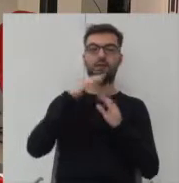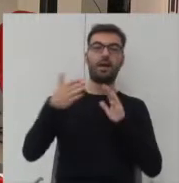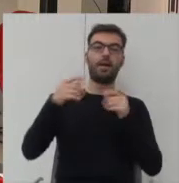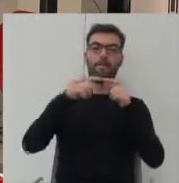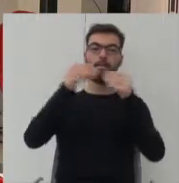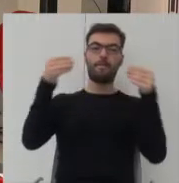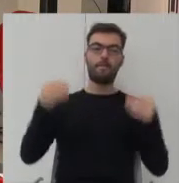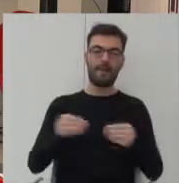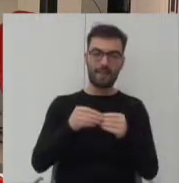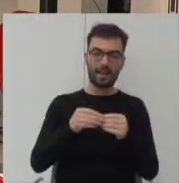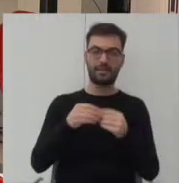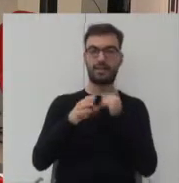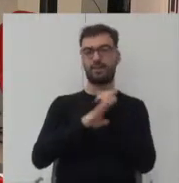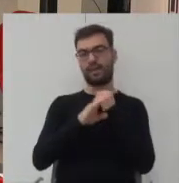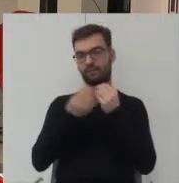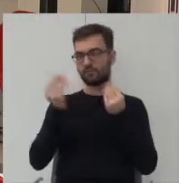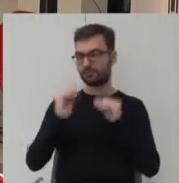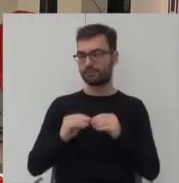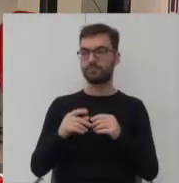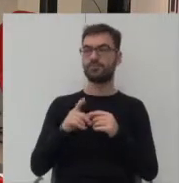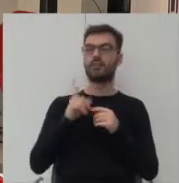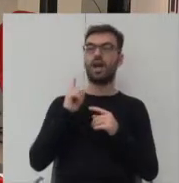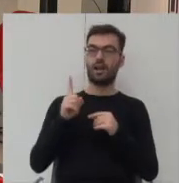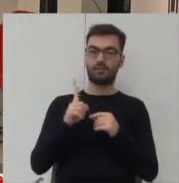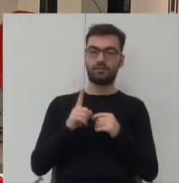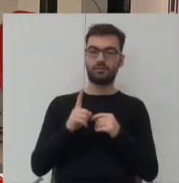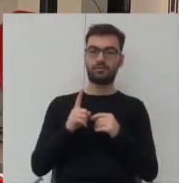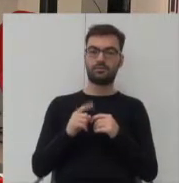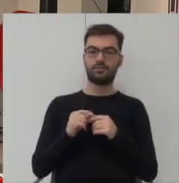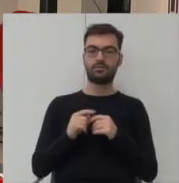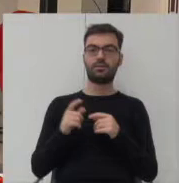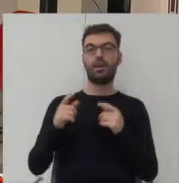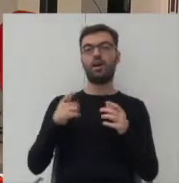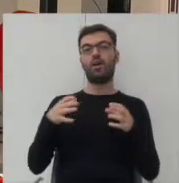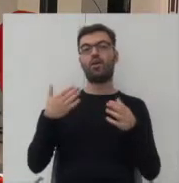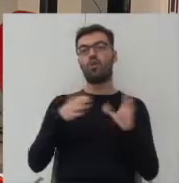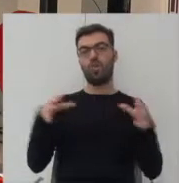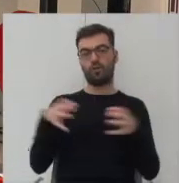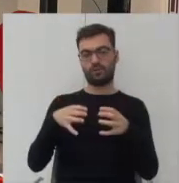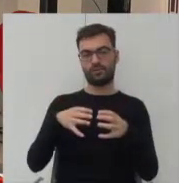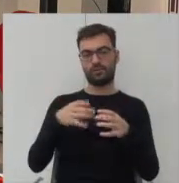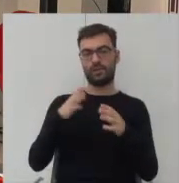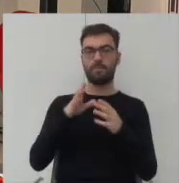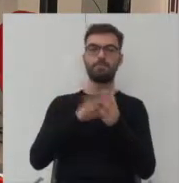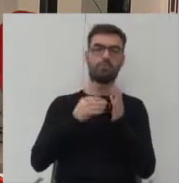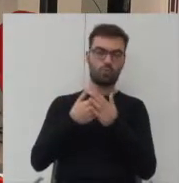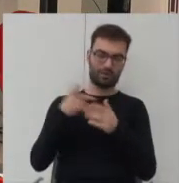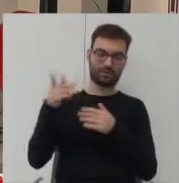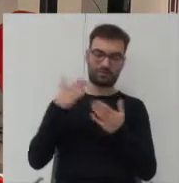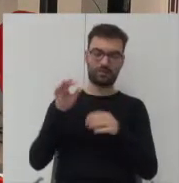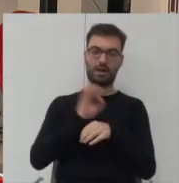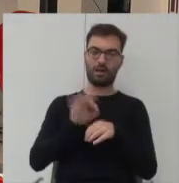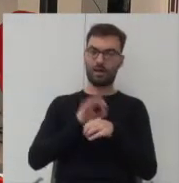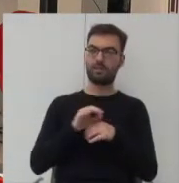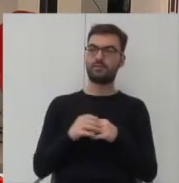konstrukcji drewnianych ale właśnie w pewnym module zaprojektowanym przez architekta te z kolei domy o